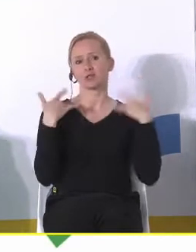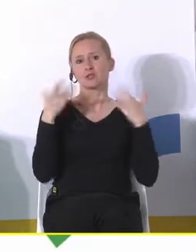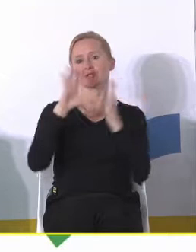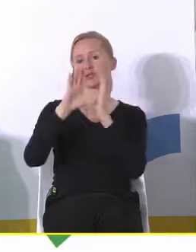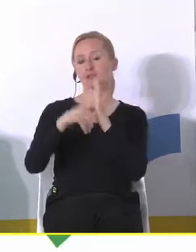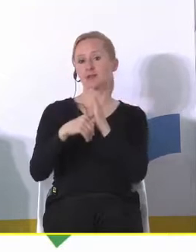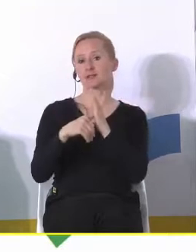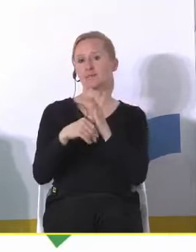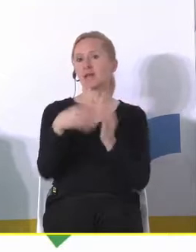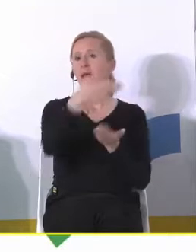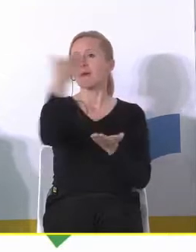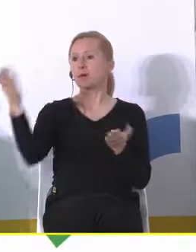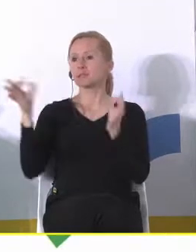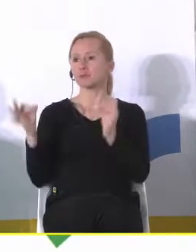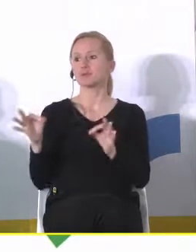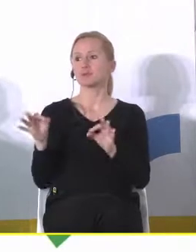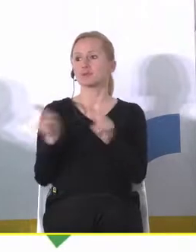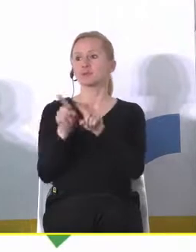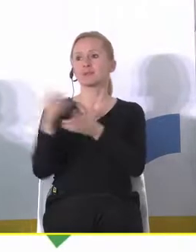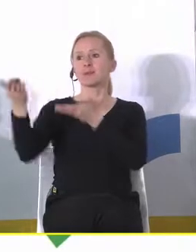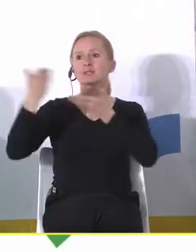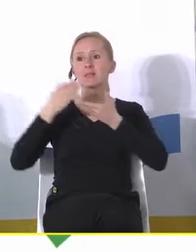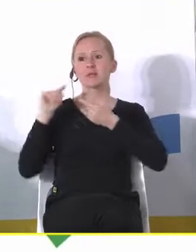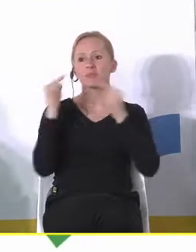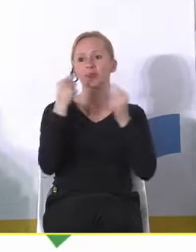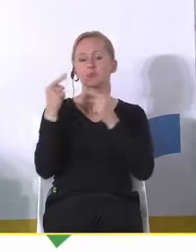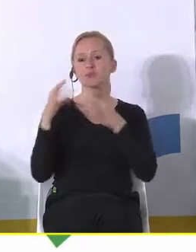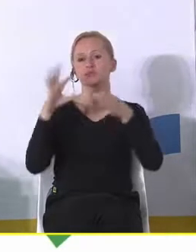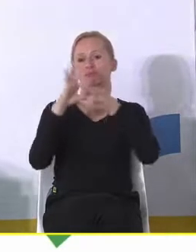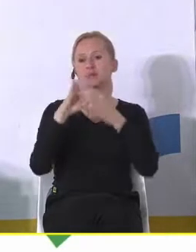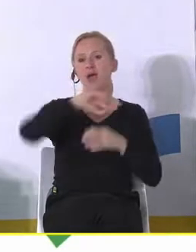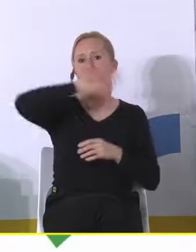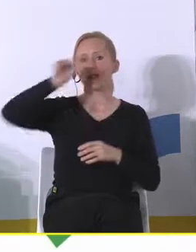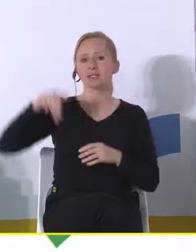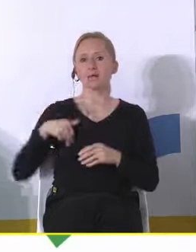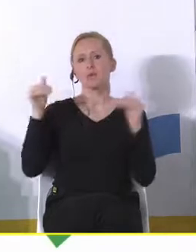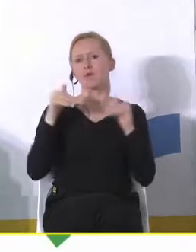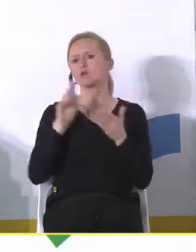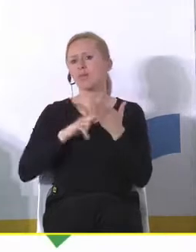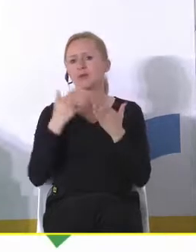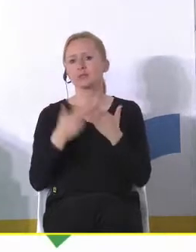międzyczasie oczywiście również Państwa tu siedzących zapraszam do tego, żeby włączyć się w naszą dyskusję. Będzie można